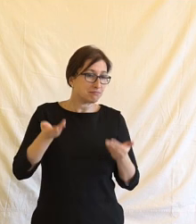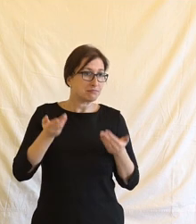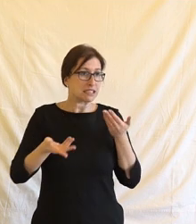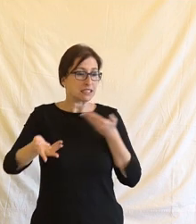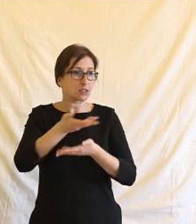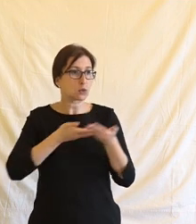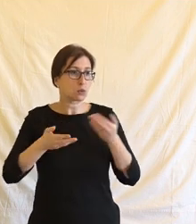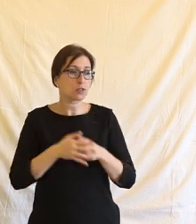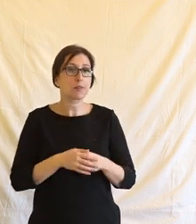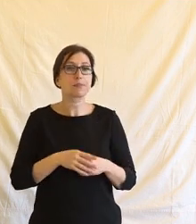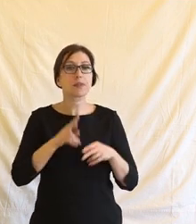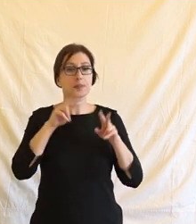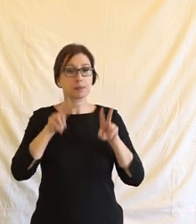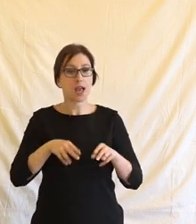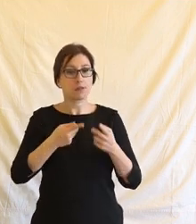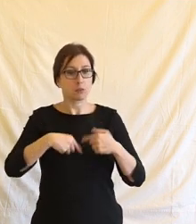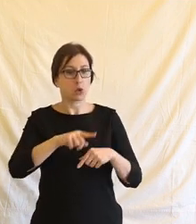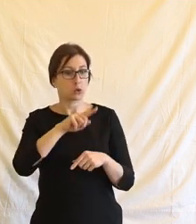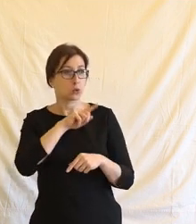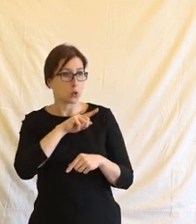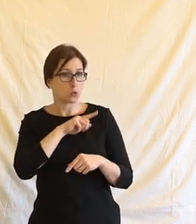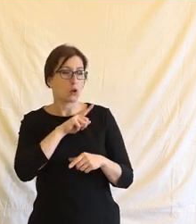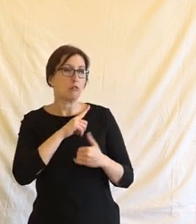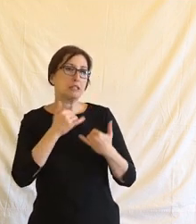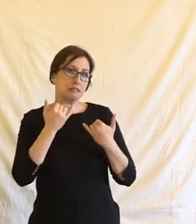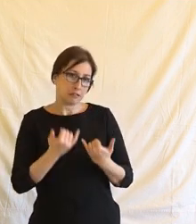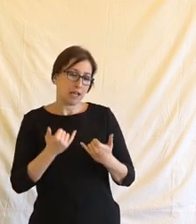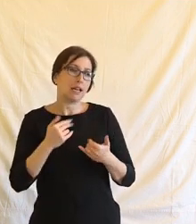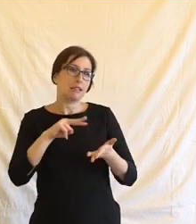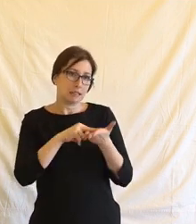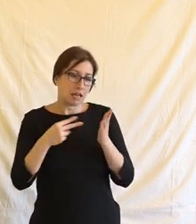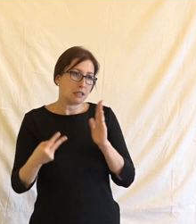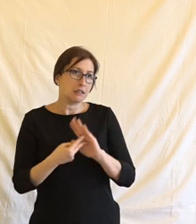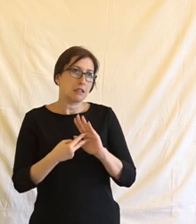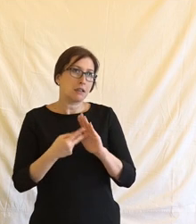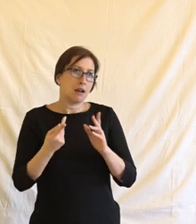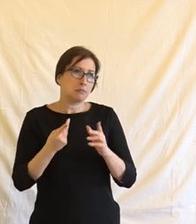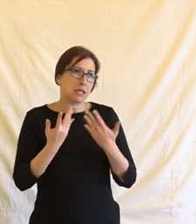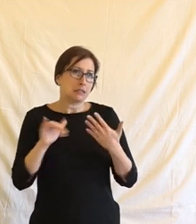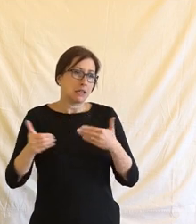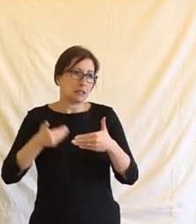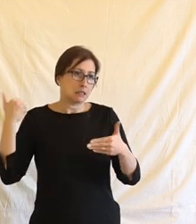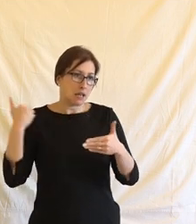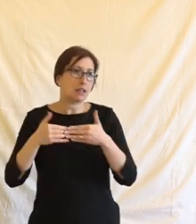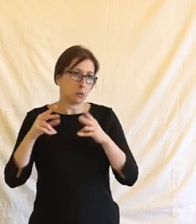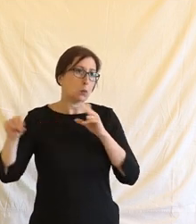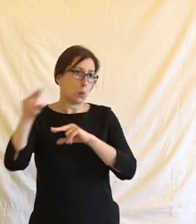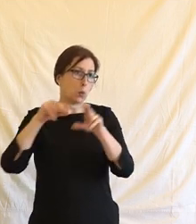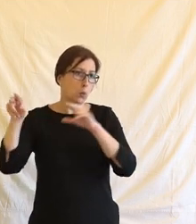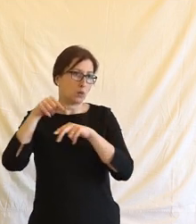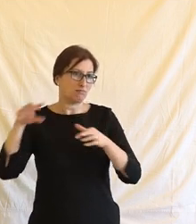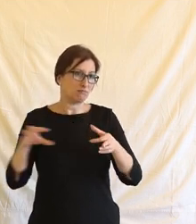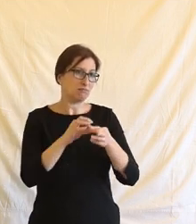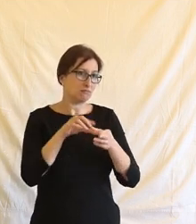Právo na soukromí si myslím, že teď začíná být technologiemi dotčeno, řekněme za posledních deset let se o tom určitě mluví, ale